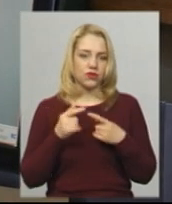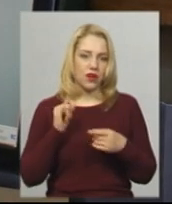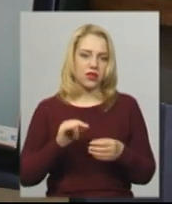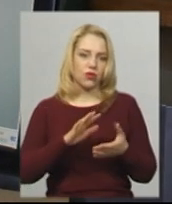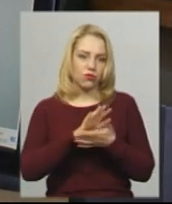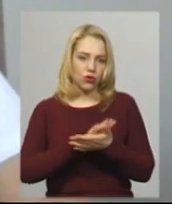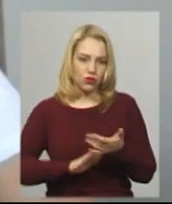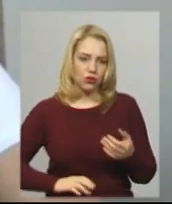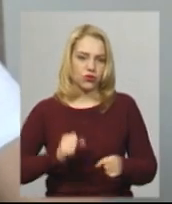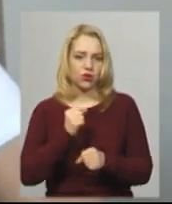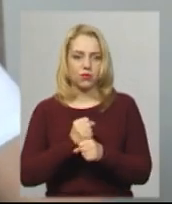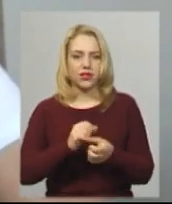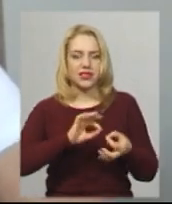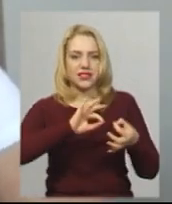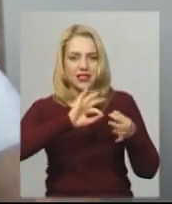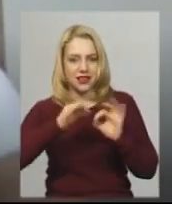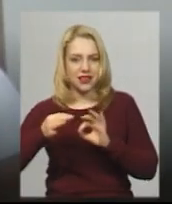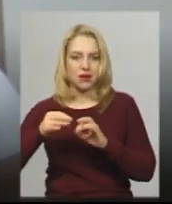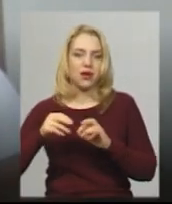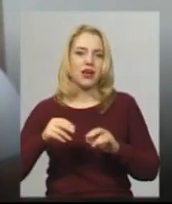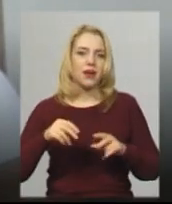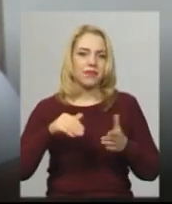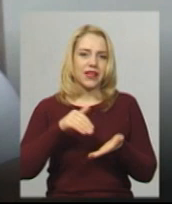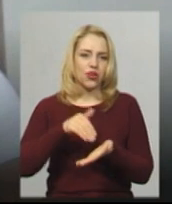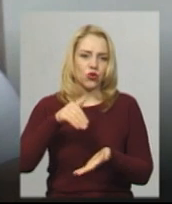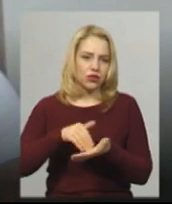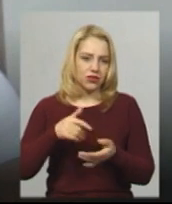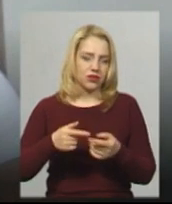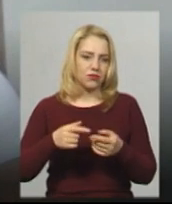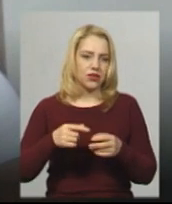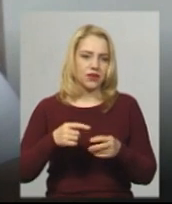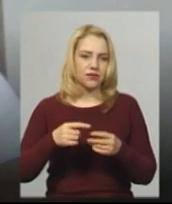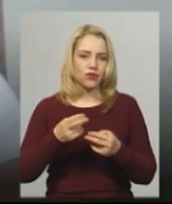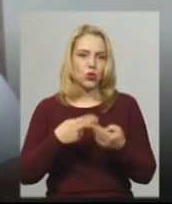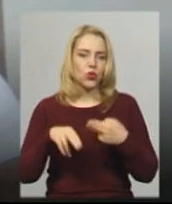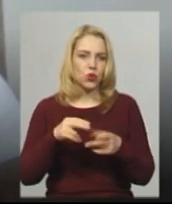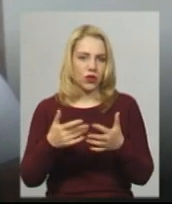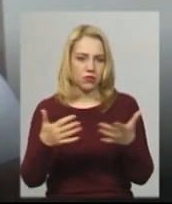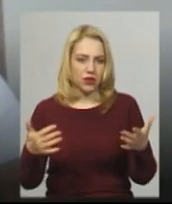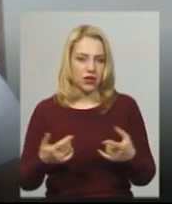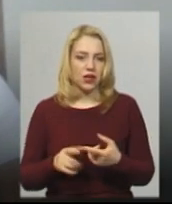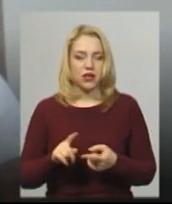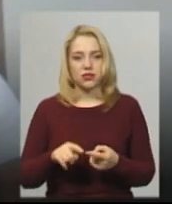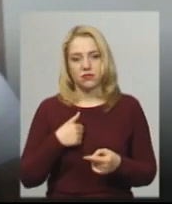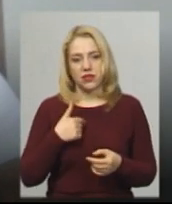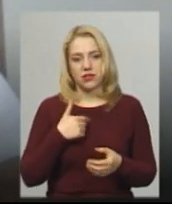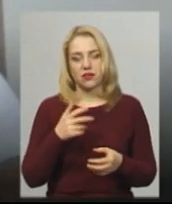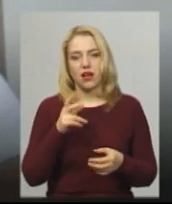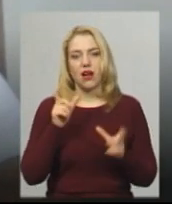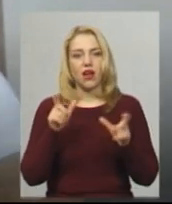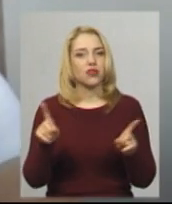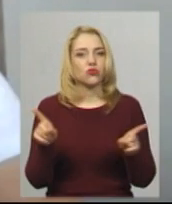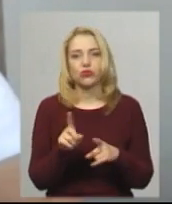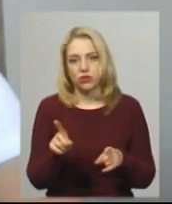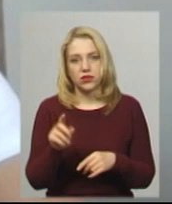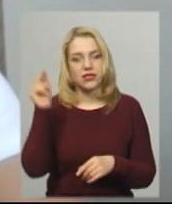складними хореографічними трюками. На карантині, взагалі, займаюся двома речами. Це навчання